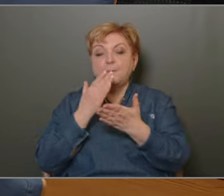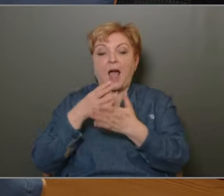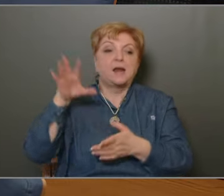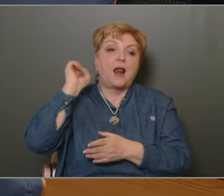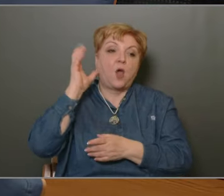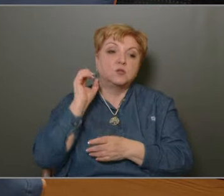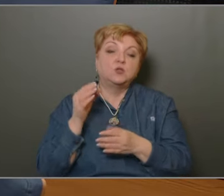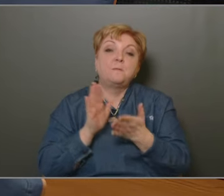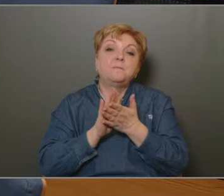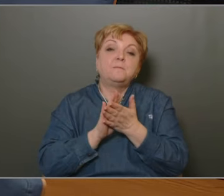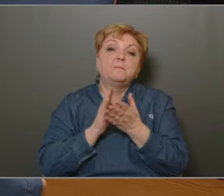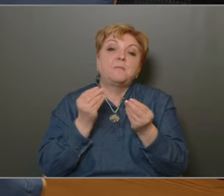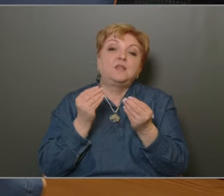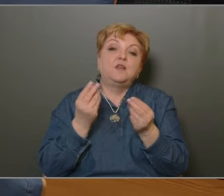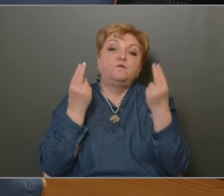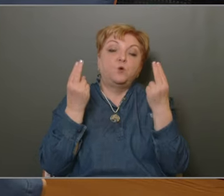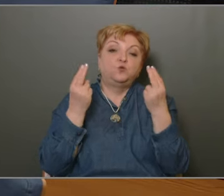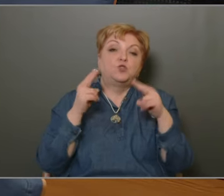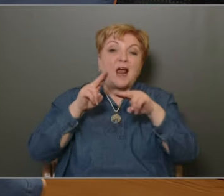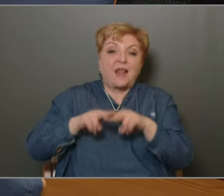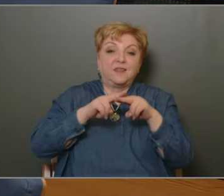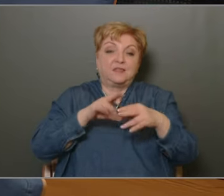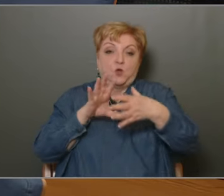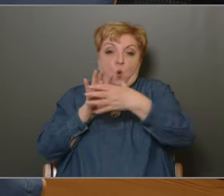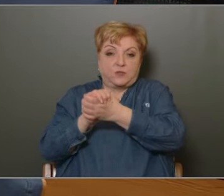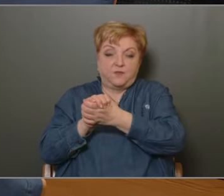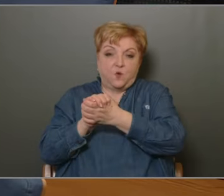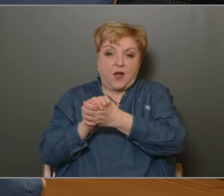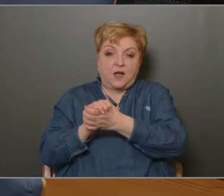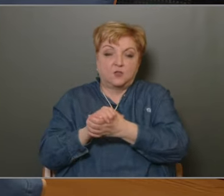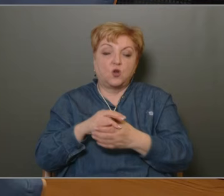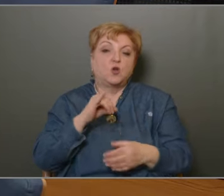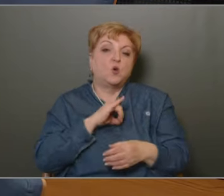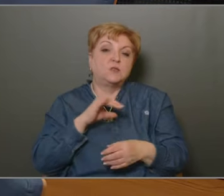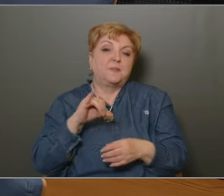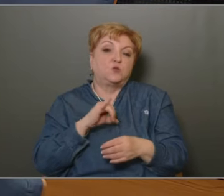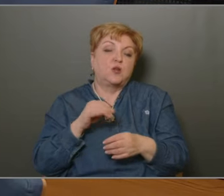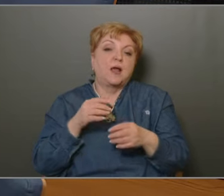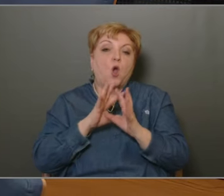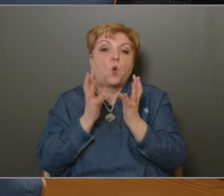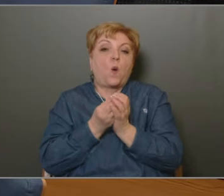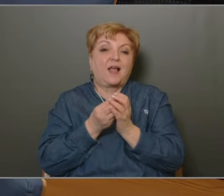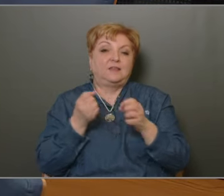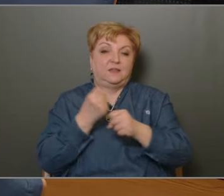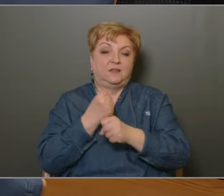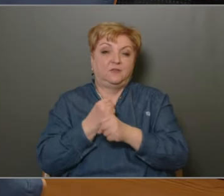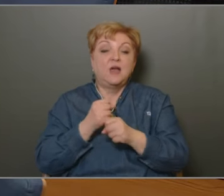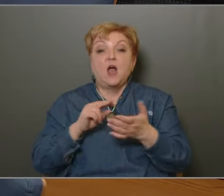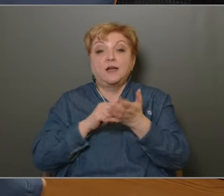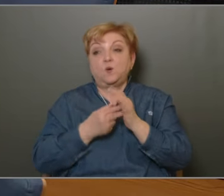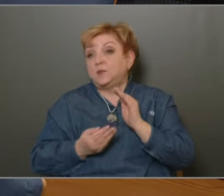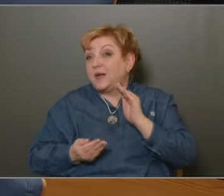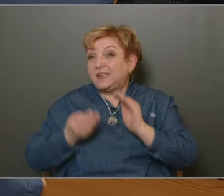már elhangzott, hogy mennyire fontos a rendészeti összefogása, a közönt közbiztonság az egy kollektív termék, és itt a kerületben